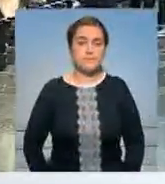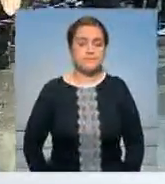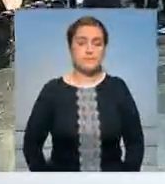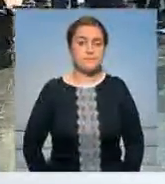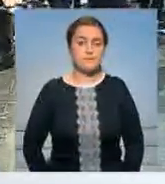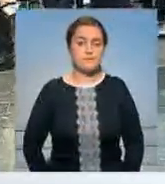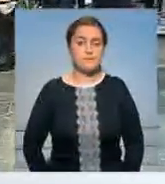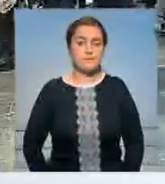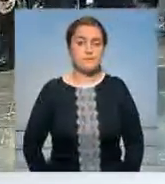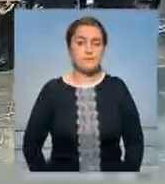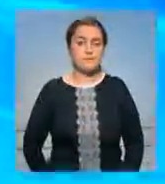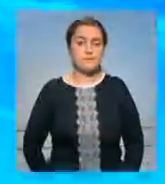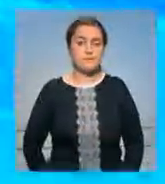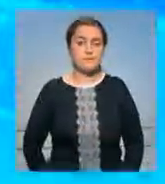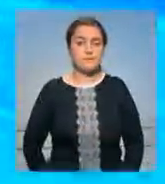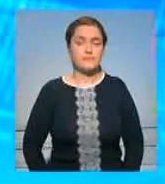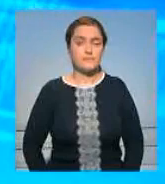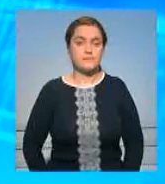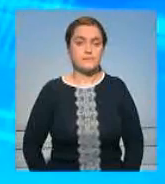Астана.